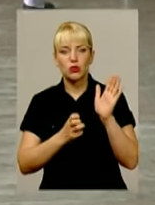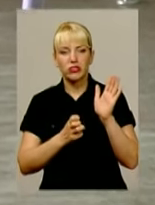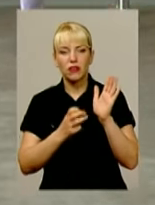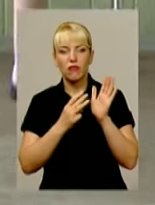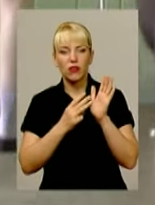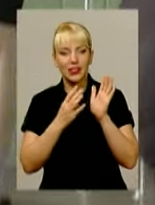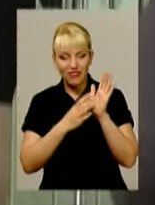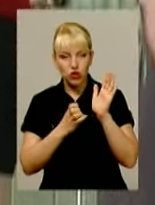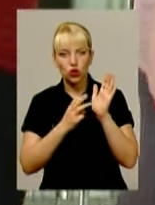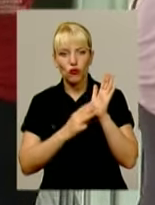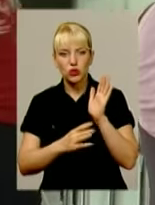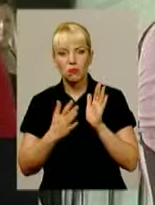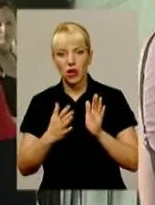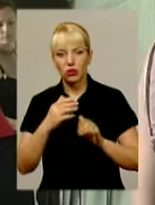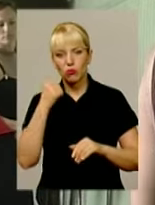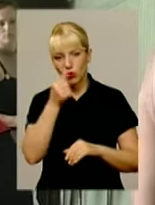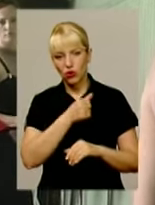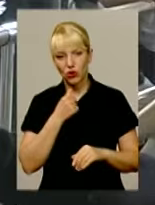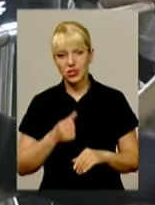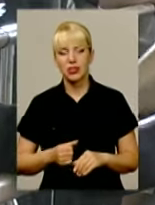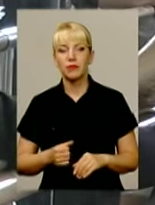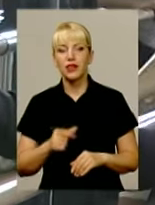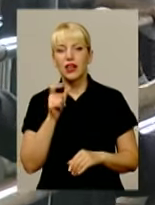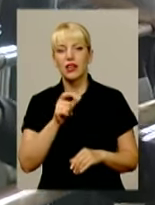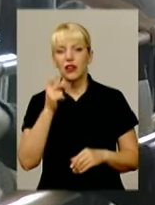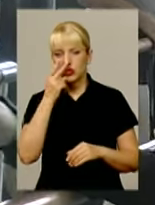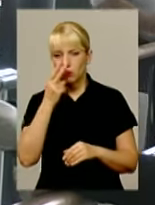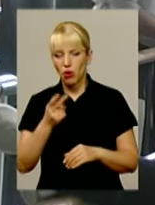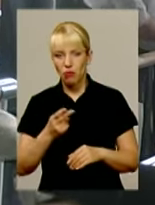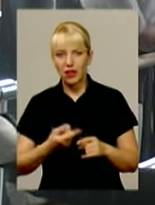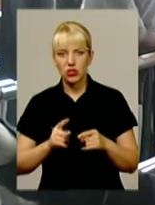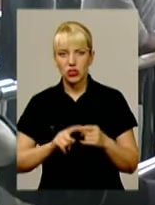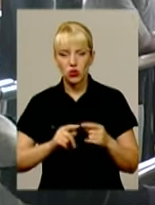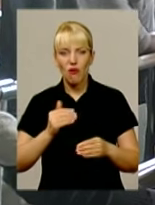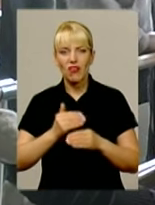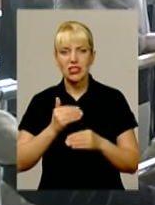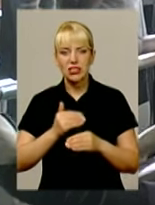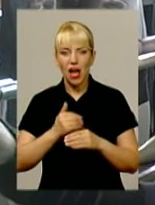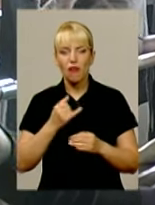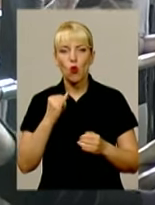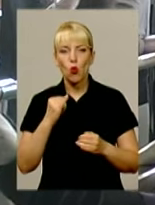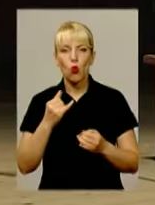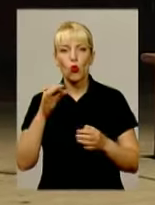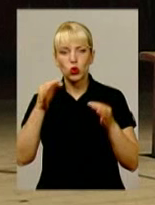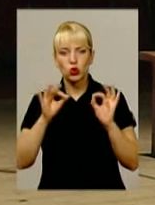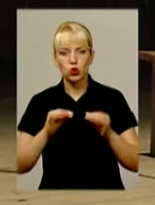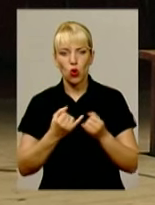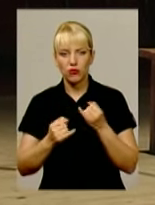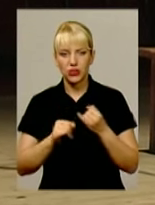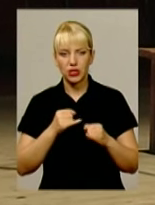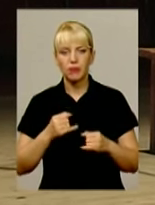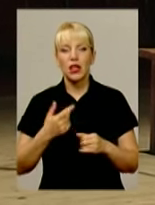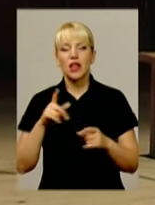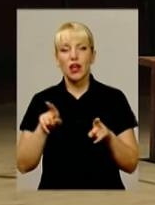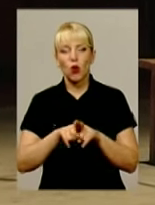тобто у минулому столітті. Глядач побачить «Есмиральду» уже в жовтні. Також на жовтень запланована друга прем